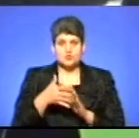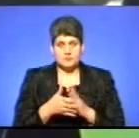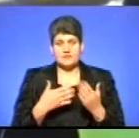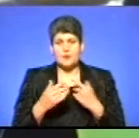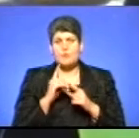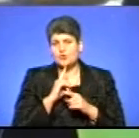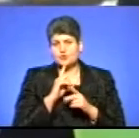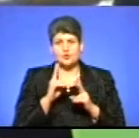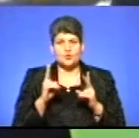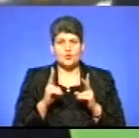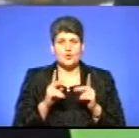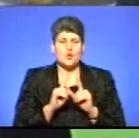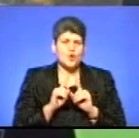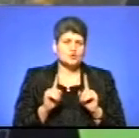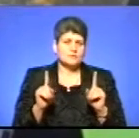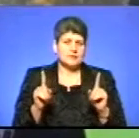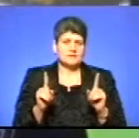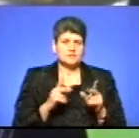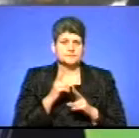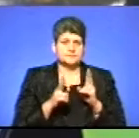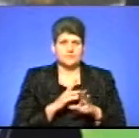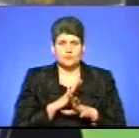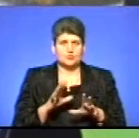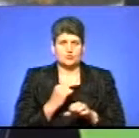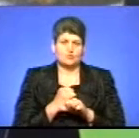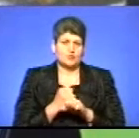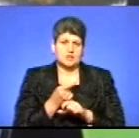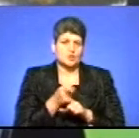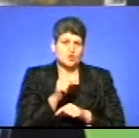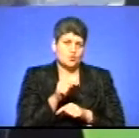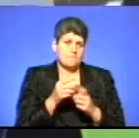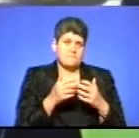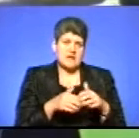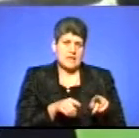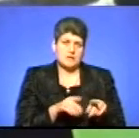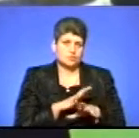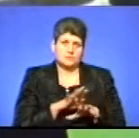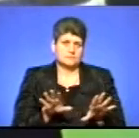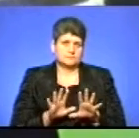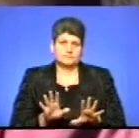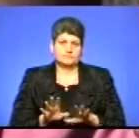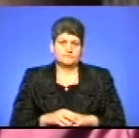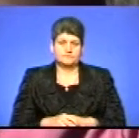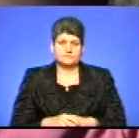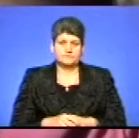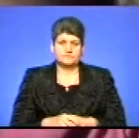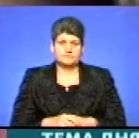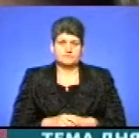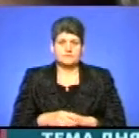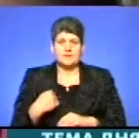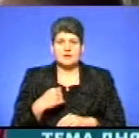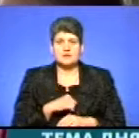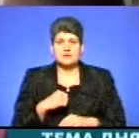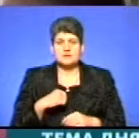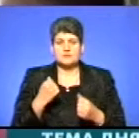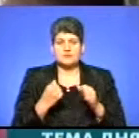особливо ніяких нарікань відносно роботи даного приладу не надходило від водіїв. Я сам водій